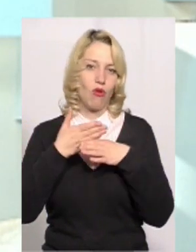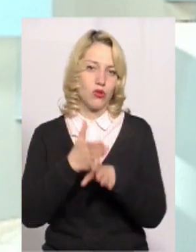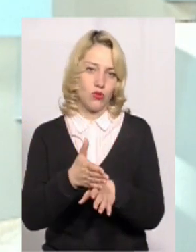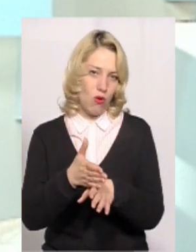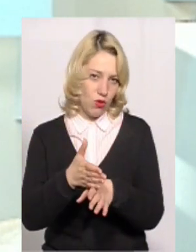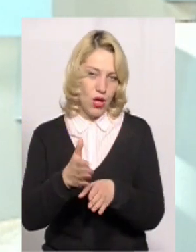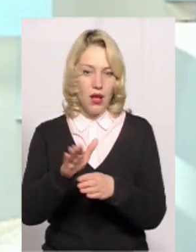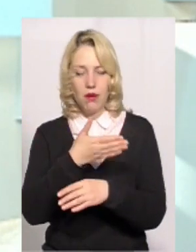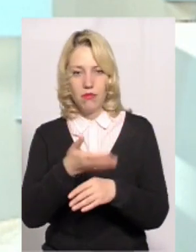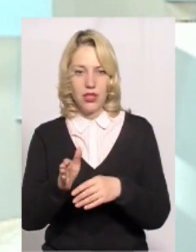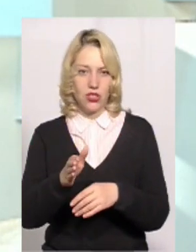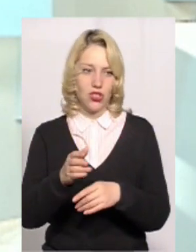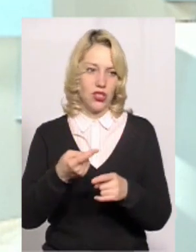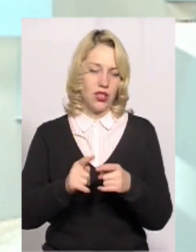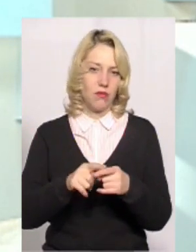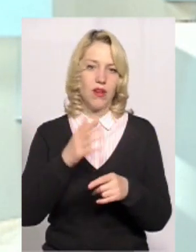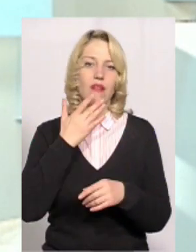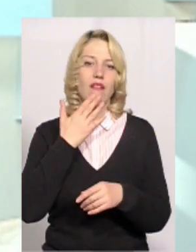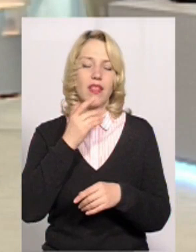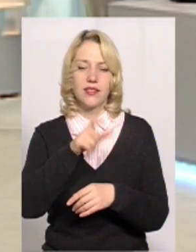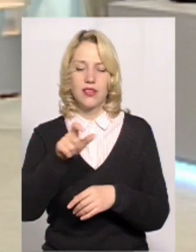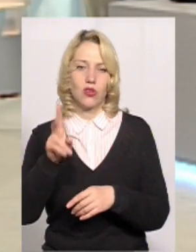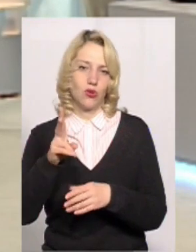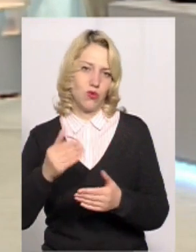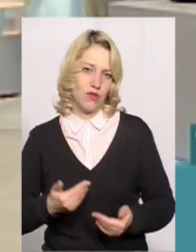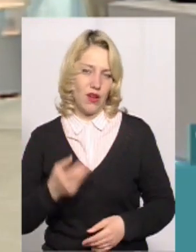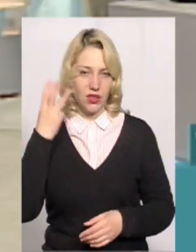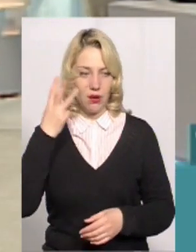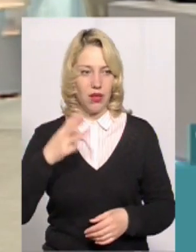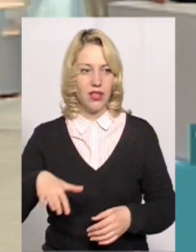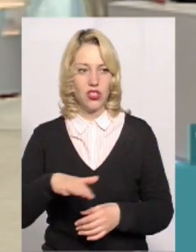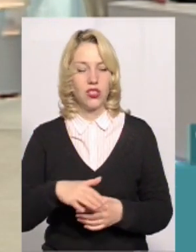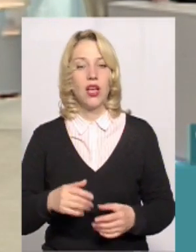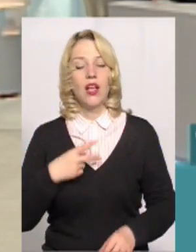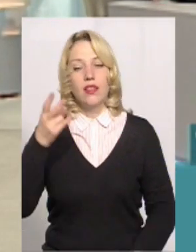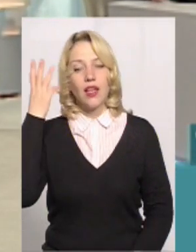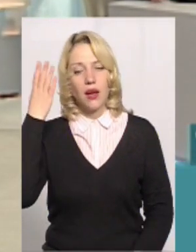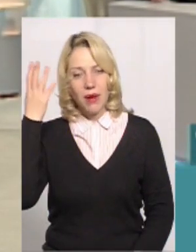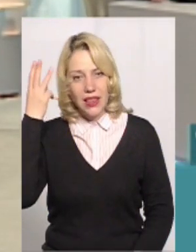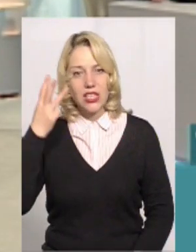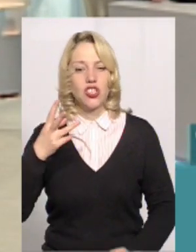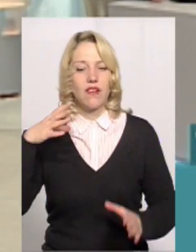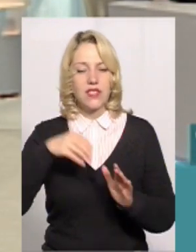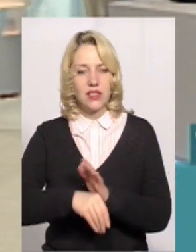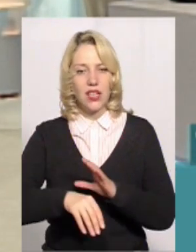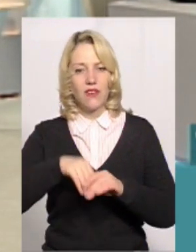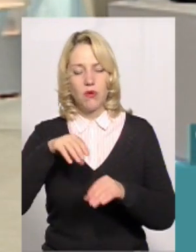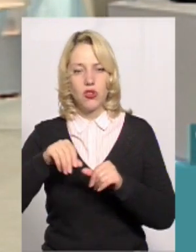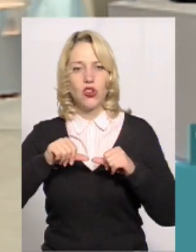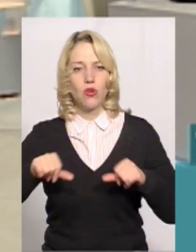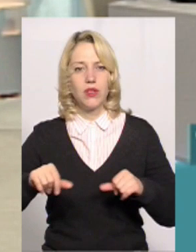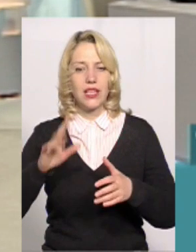між тими етносами, які проживають на Хмельниччині. А от ще на Хмельниччині в складі нових окружних виборчих комісій, які